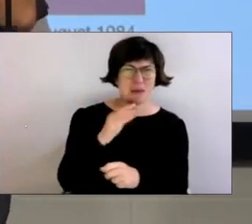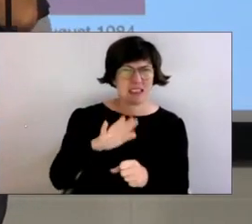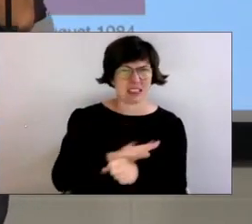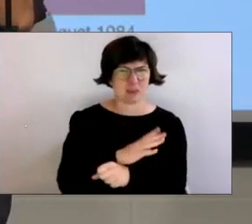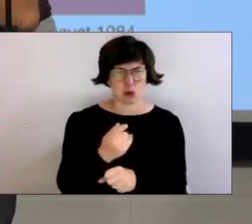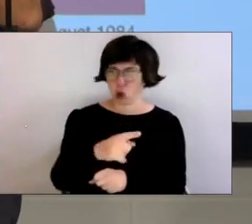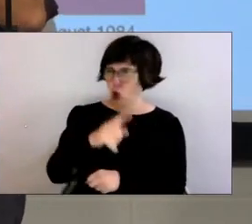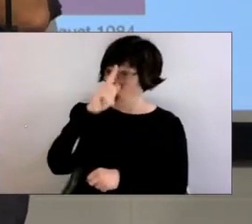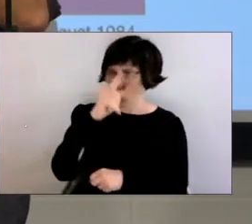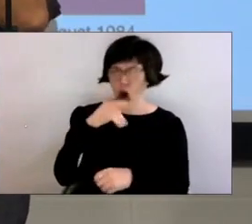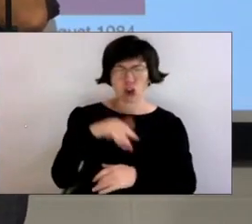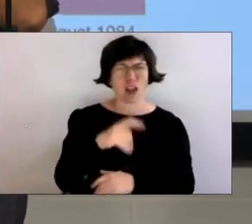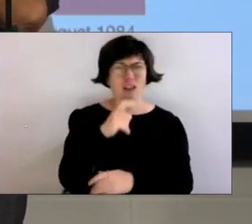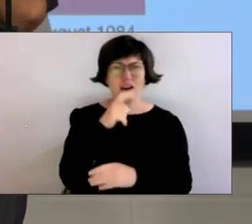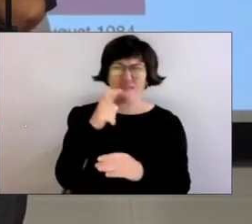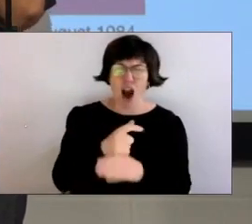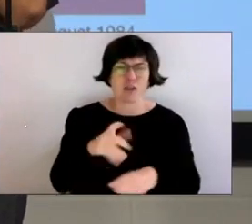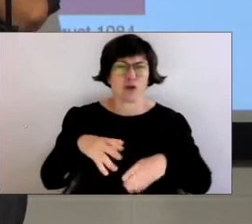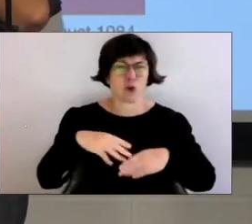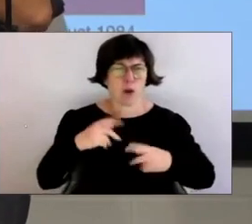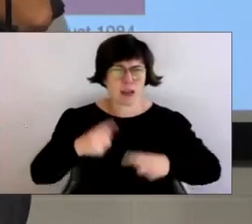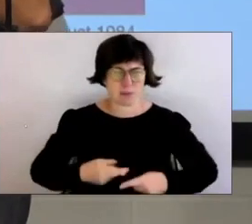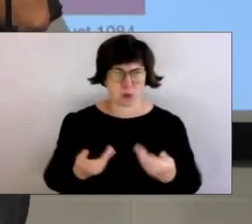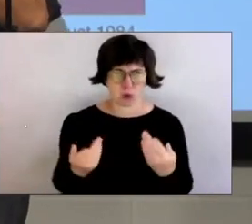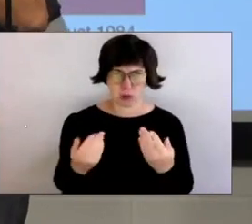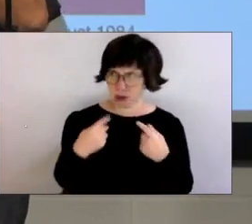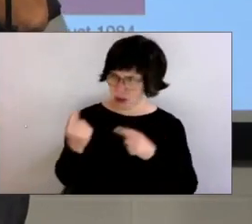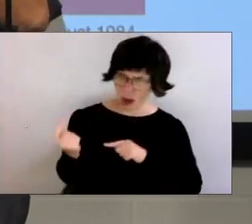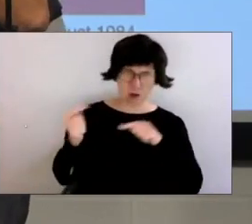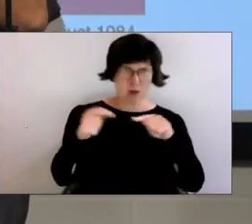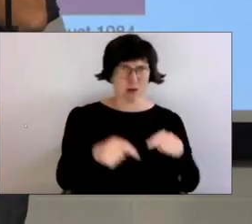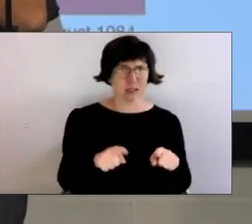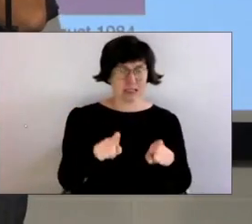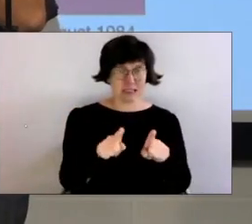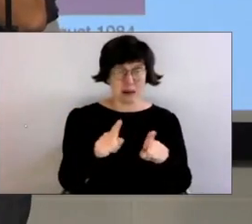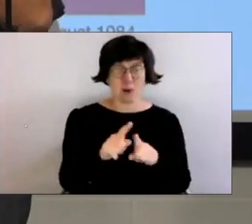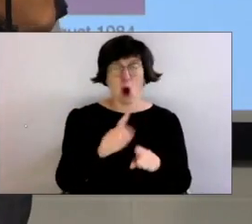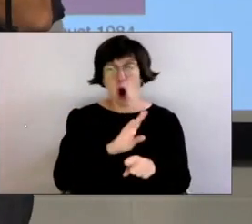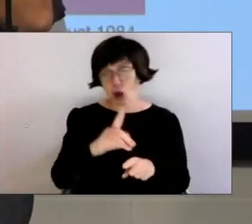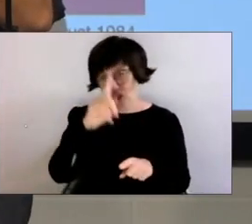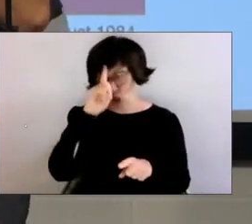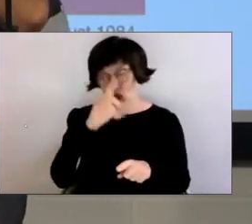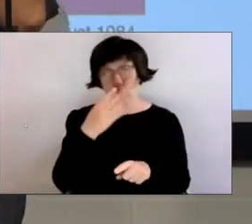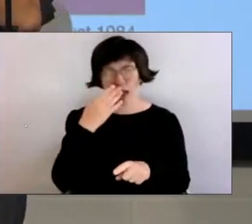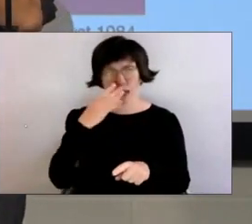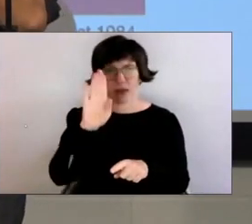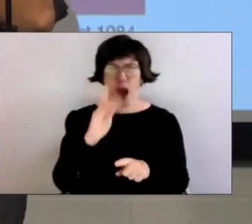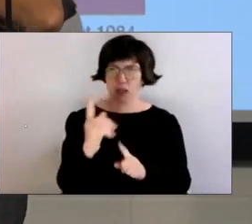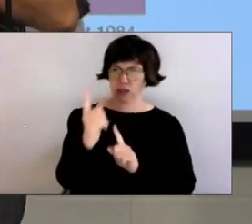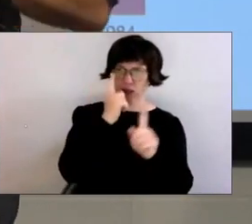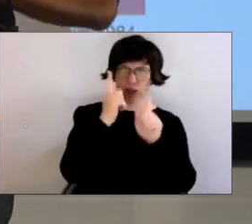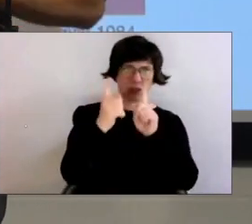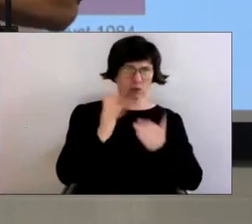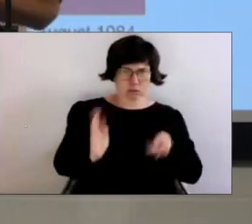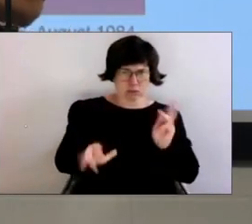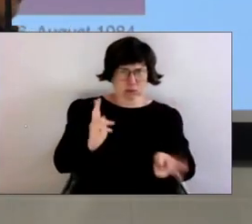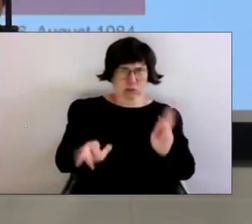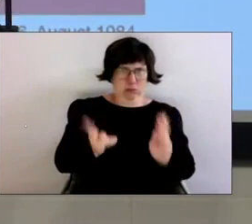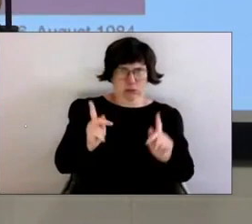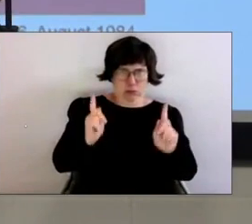historische Verantwortung für sie übernehme. Nun erlebst du diese Farce, dass du in Ostdeutschland von Nazis umzingelt bist und in dein Leben rennen musst.